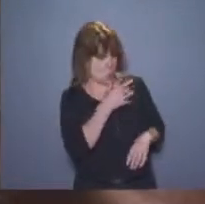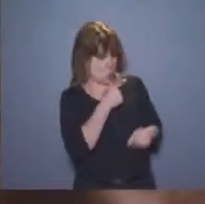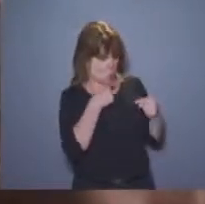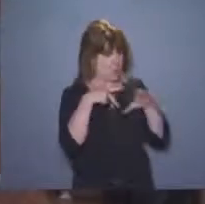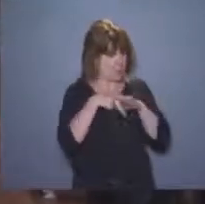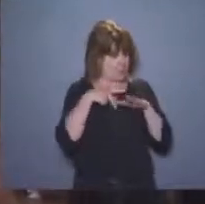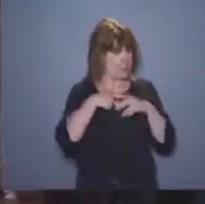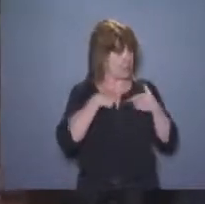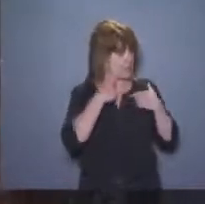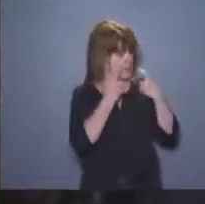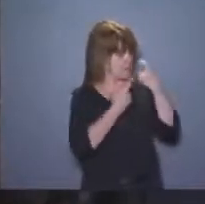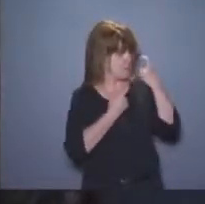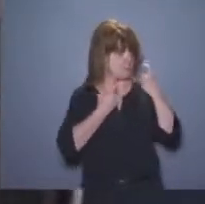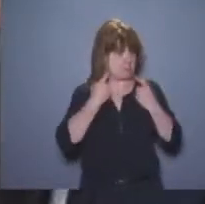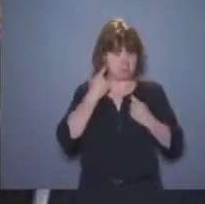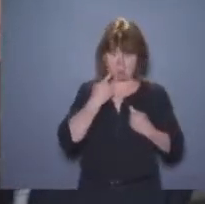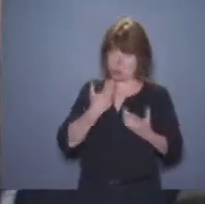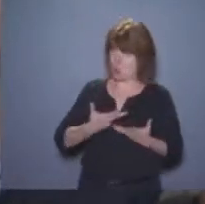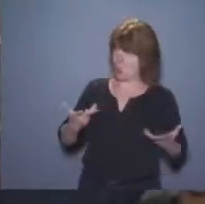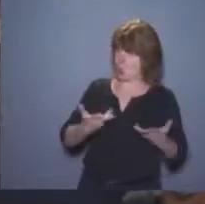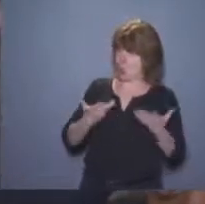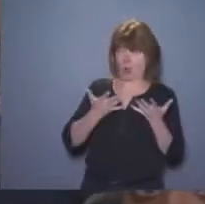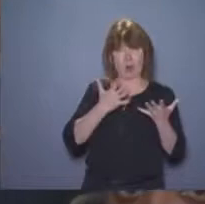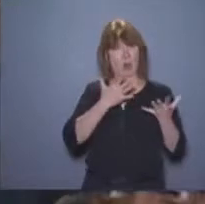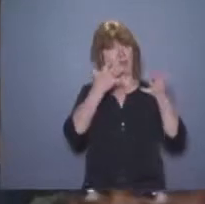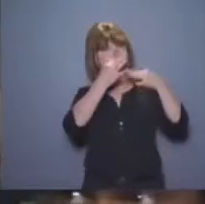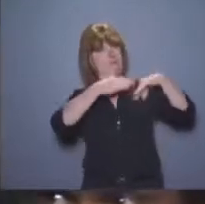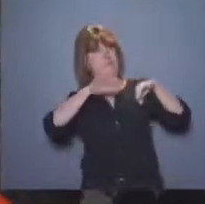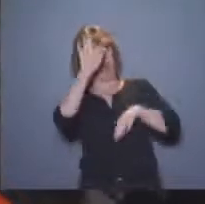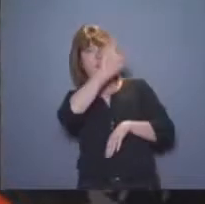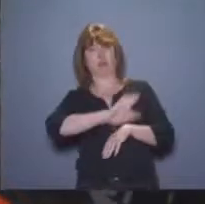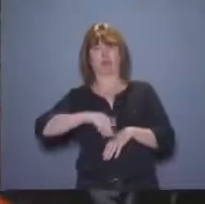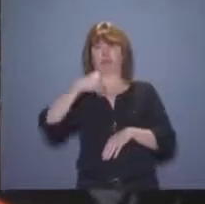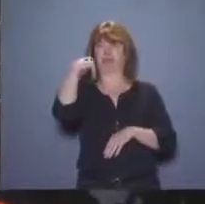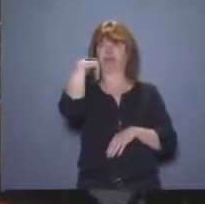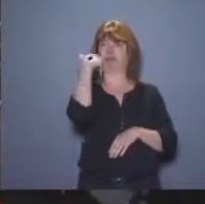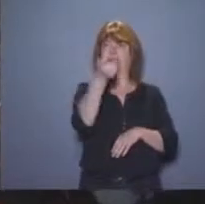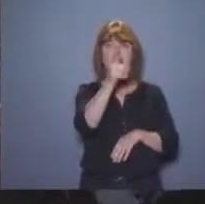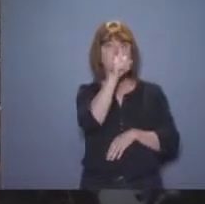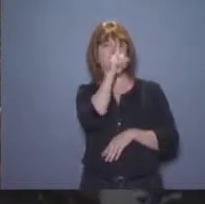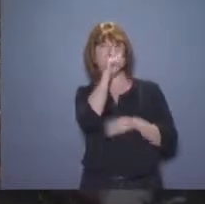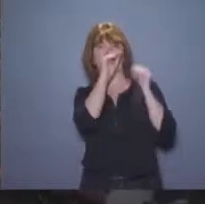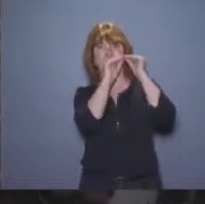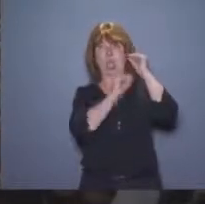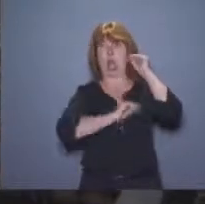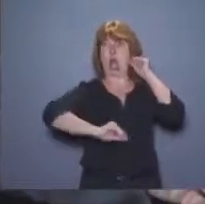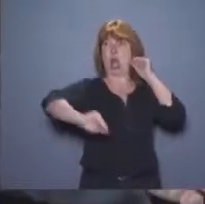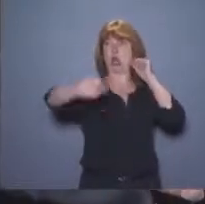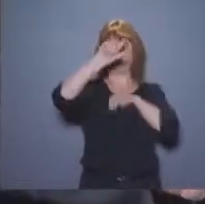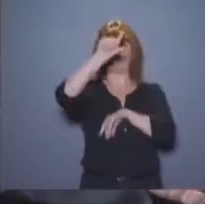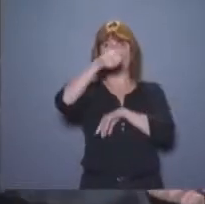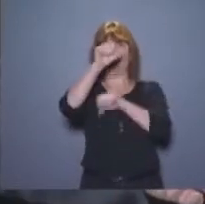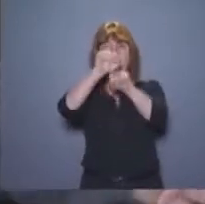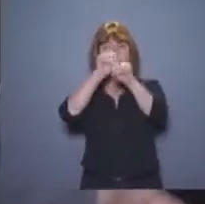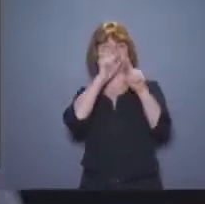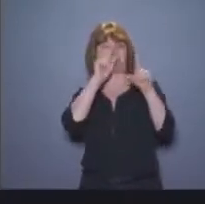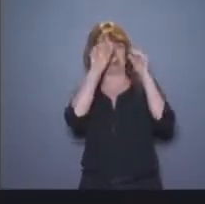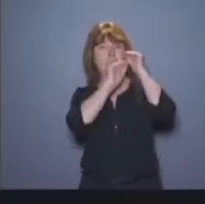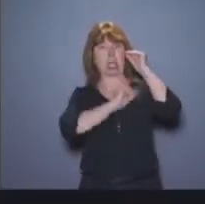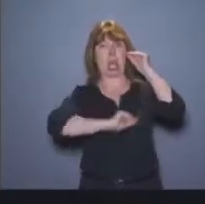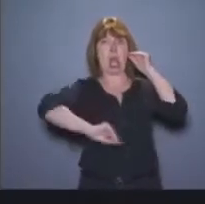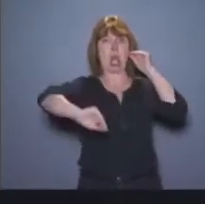Moi, je me désespérais à me dire quoi ? Alors, mon grand pays